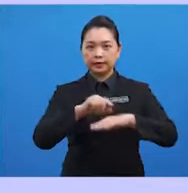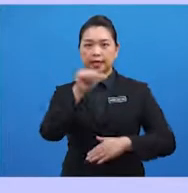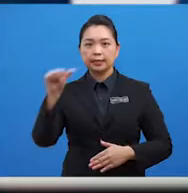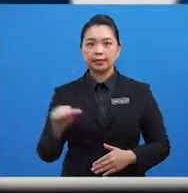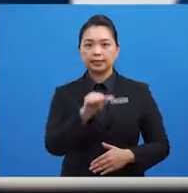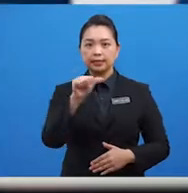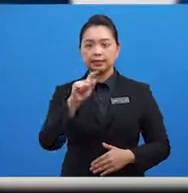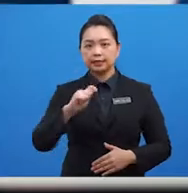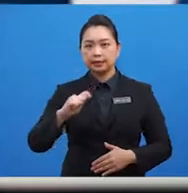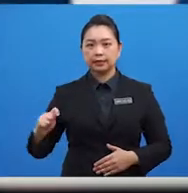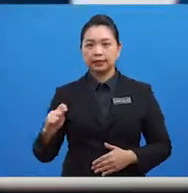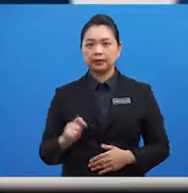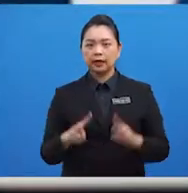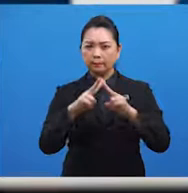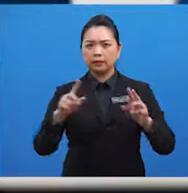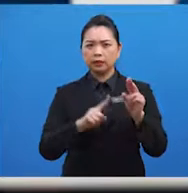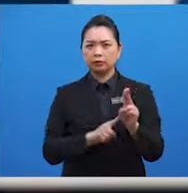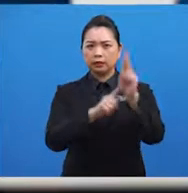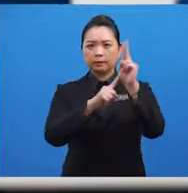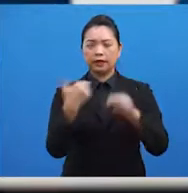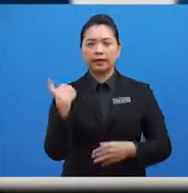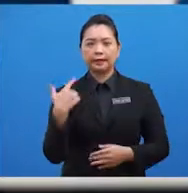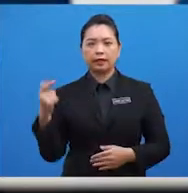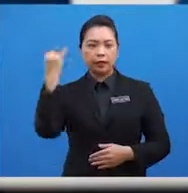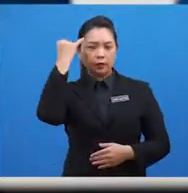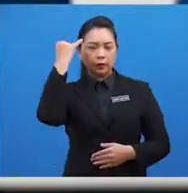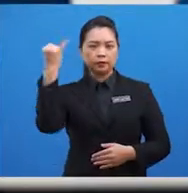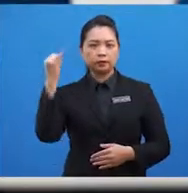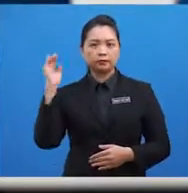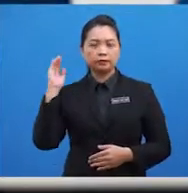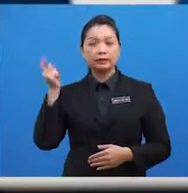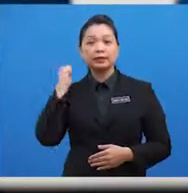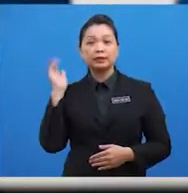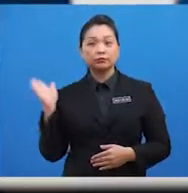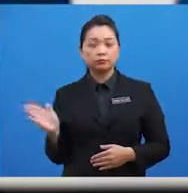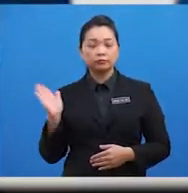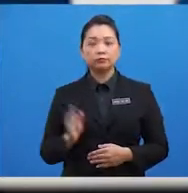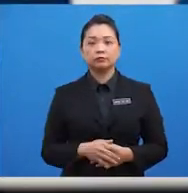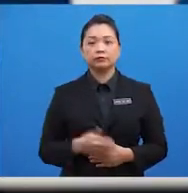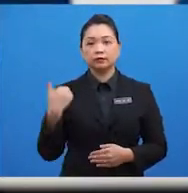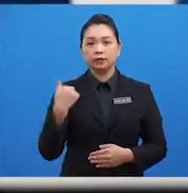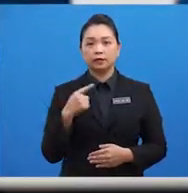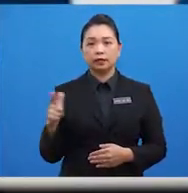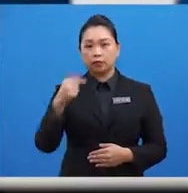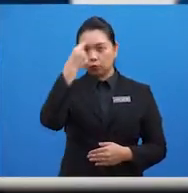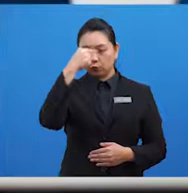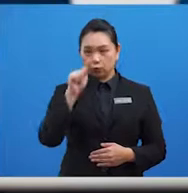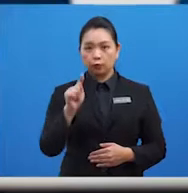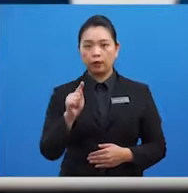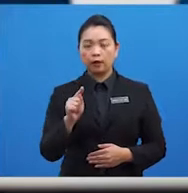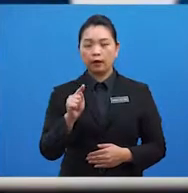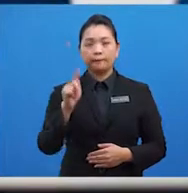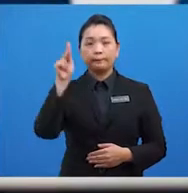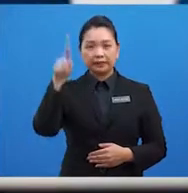Yang paling utama ialah konsep SunFizz ini adalah untuk memastikan